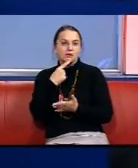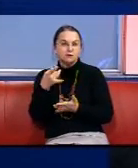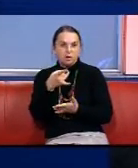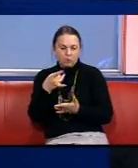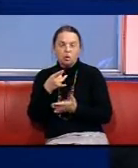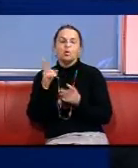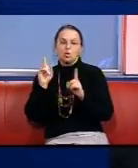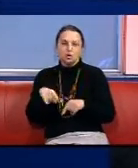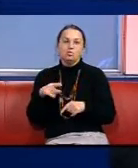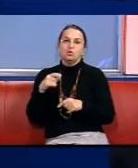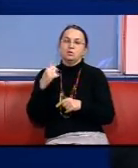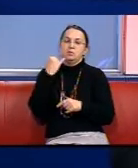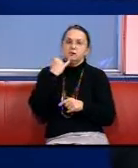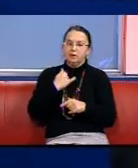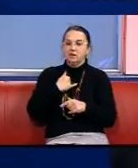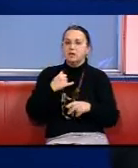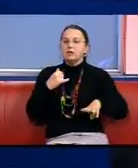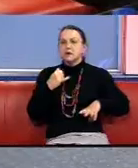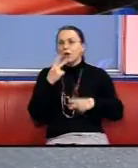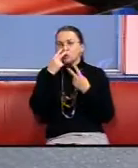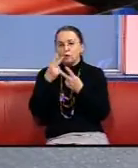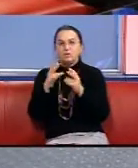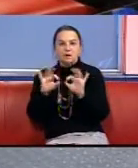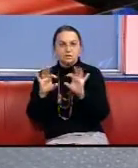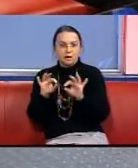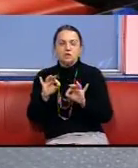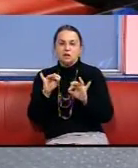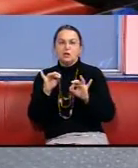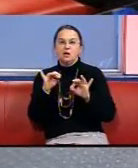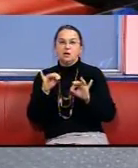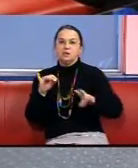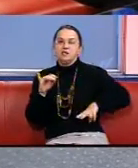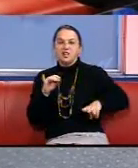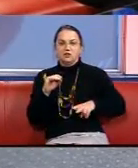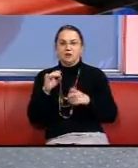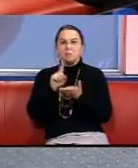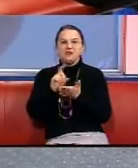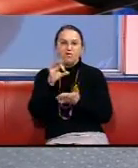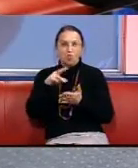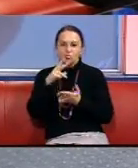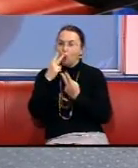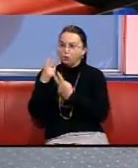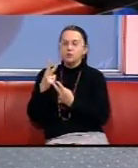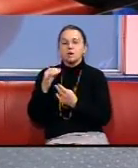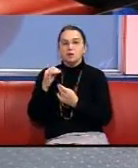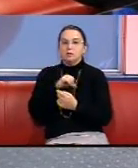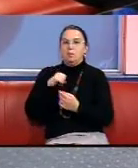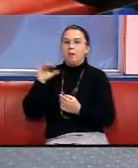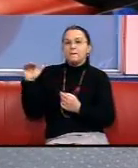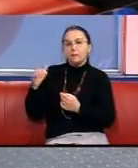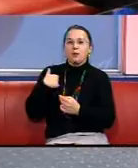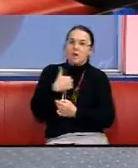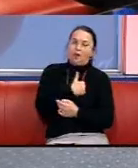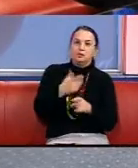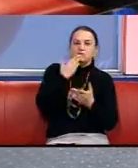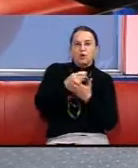є така необхідність, директор увідає цей репортаж і зрозуміла, що необхідно, щоб її сотрудники також знали жестовий язык